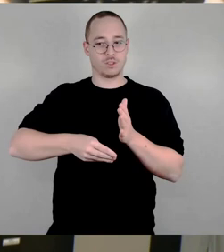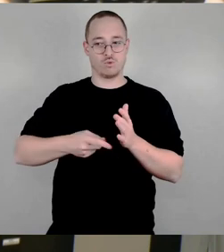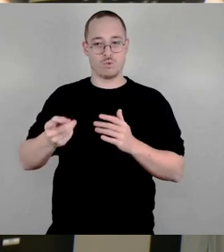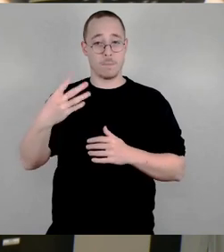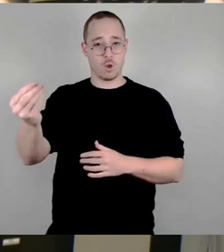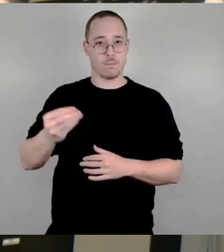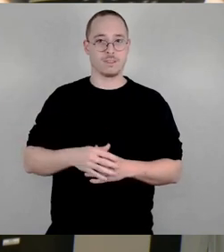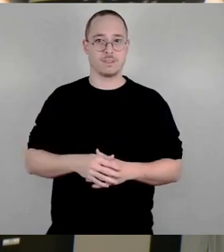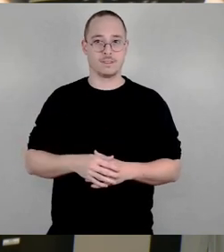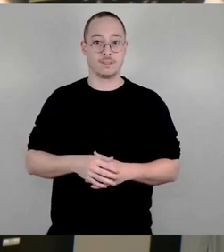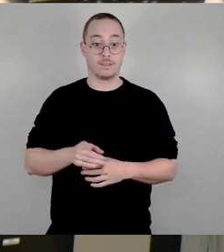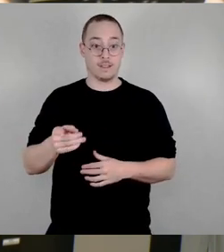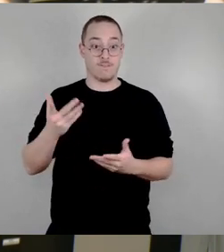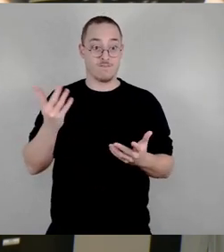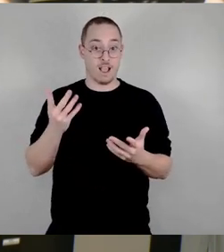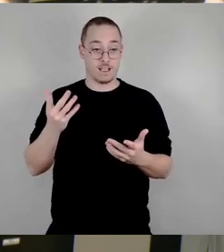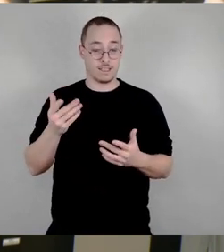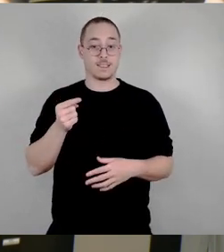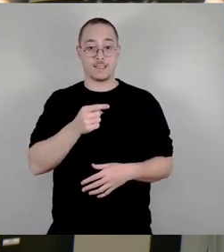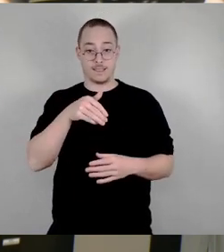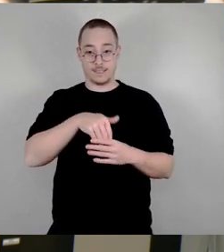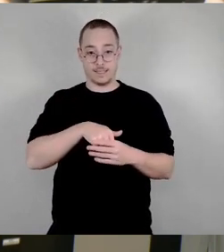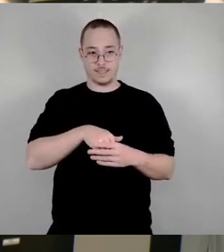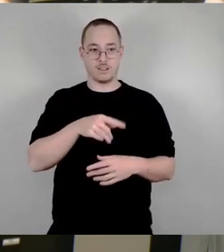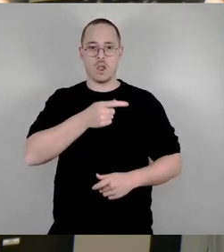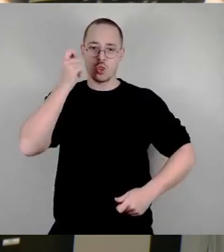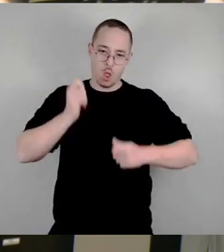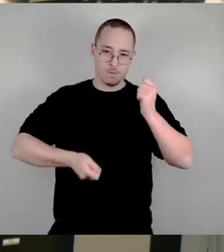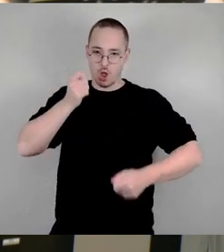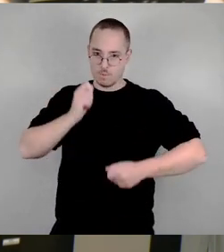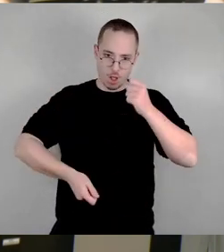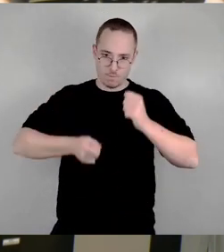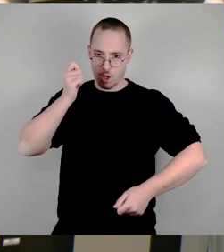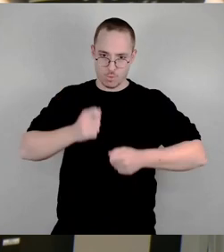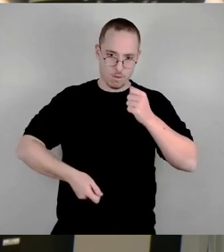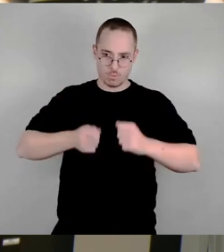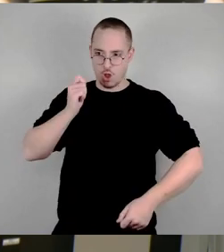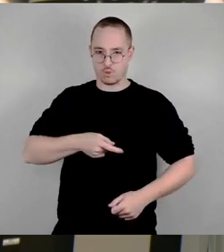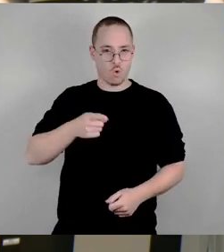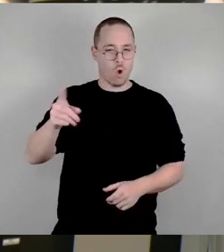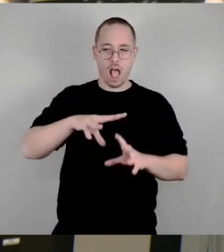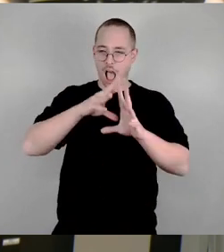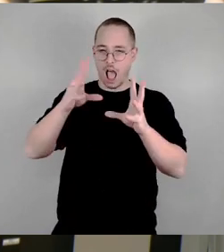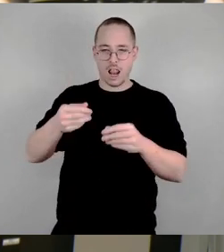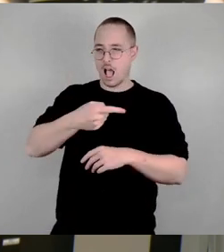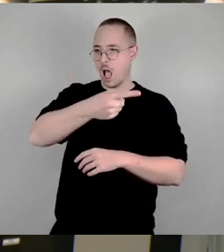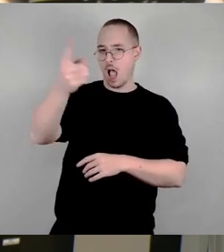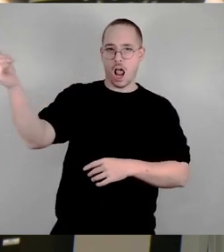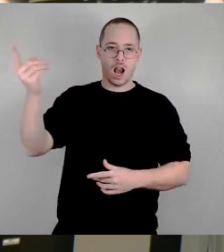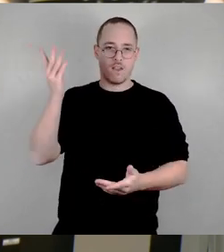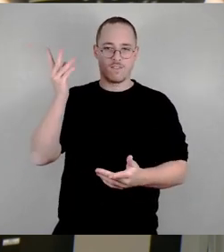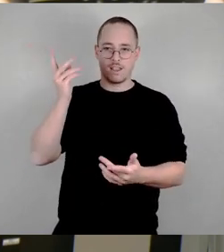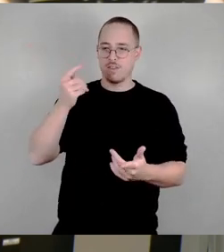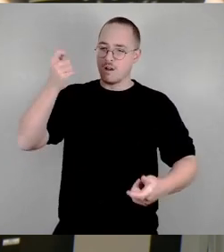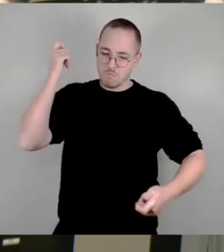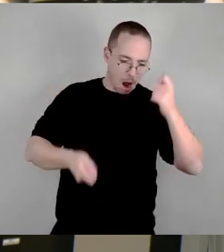Trommler tyrannisiert mit seiner bereits oben beschriebenen Art und Weise das ganze Viertel. Die Trommelschläge klatschen regelrecht an die Hölzerwände und